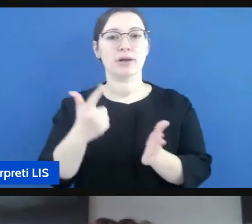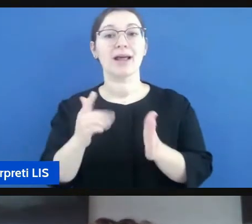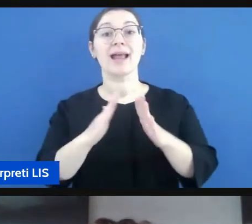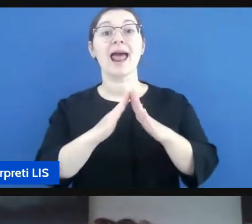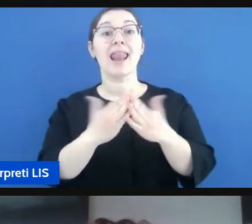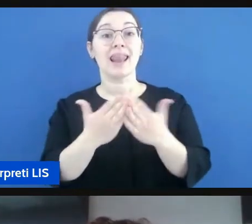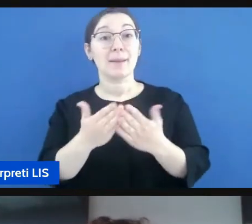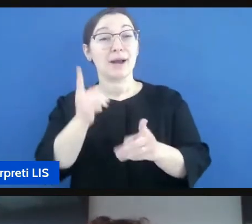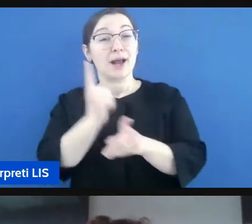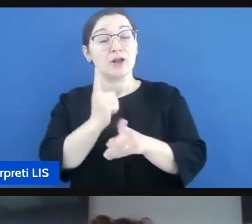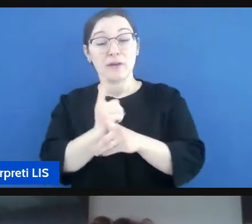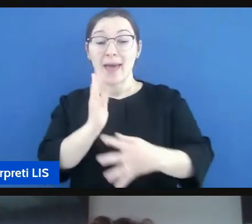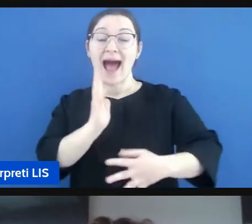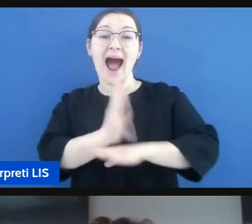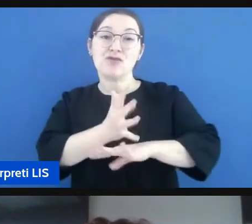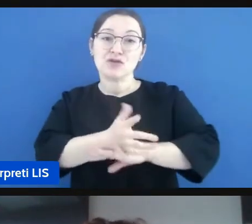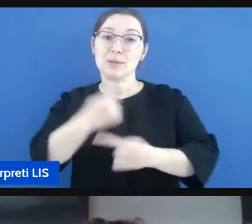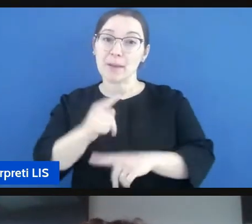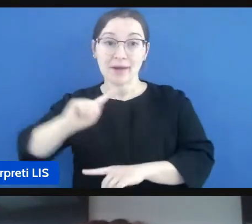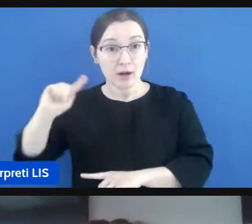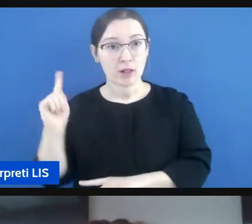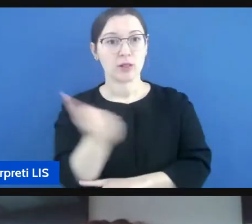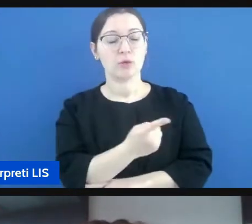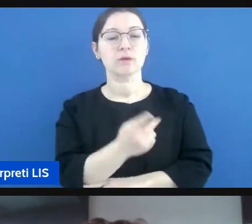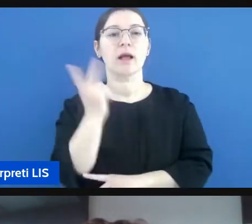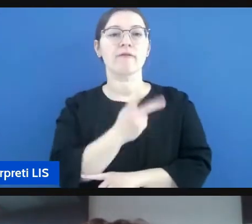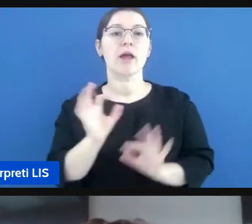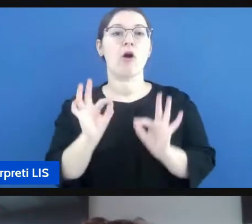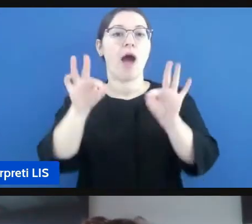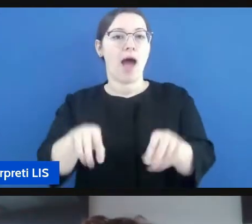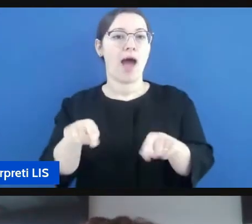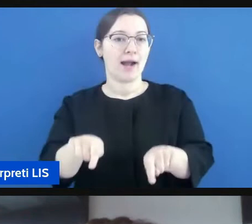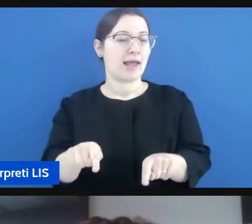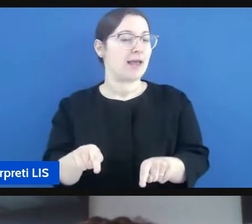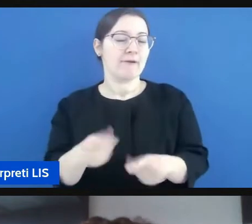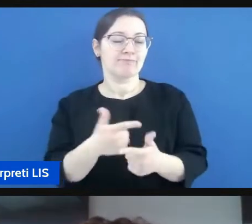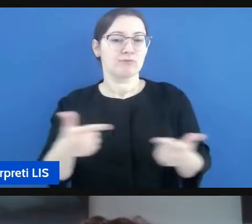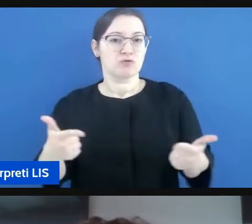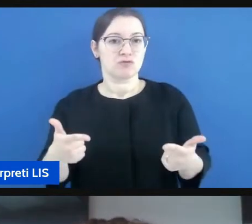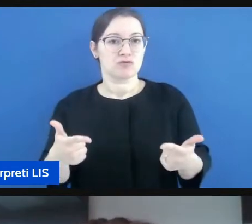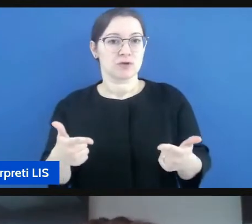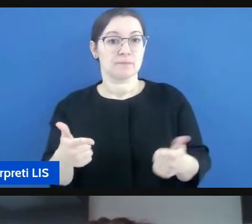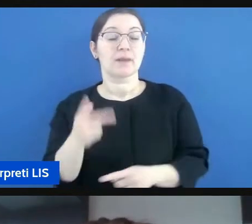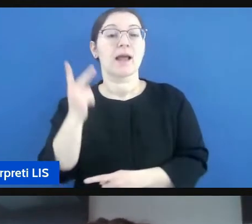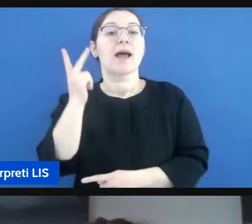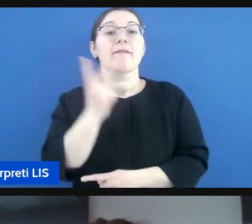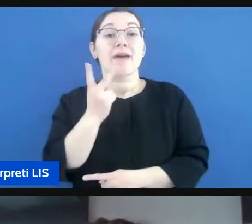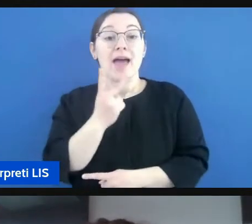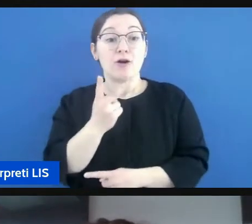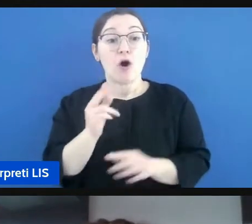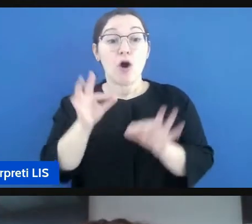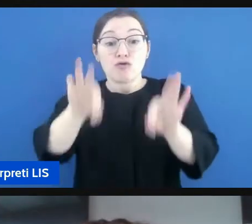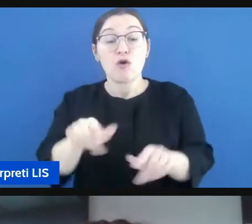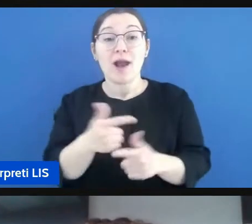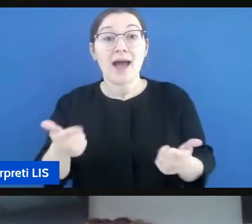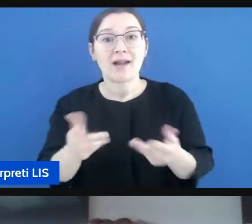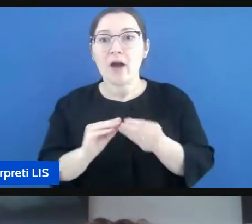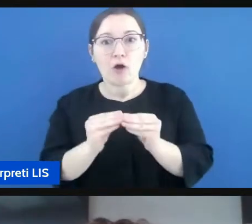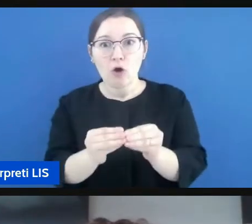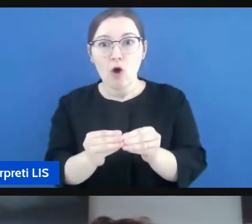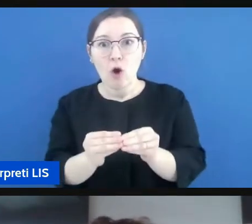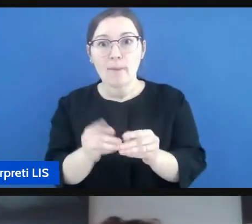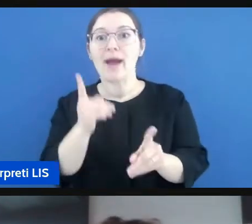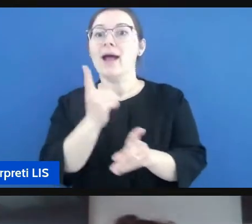accessibile a tutti non è così a questo punto siccome non è così credo che la voglia di